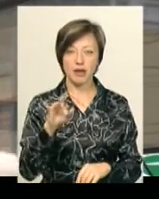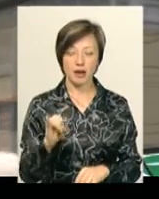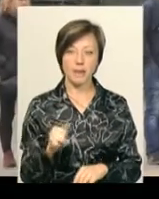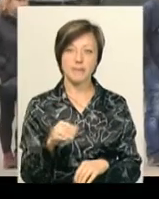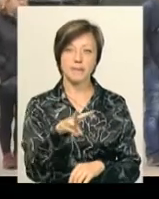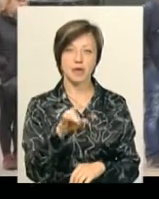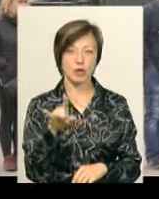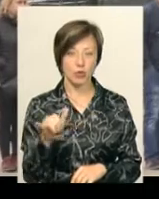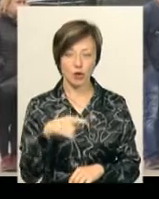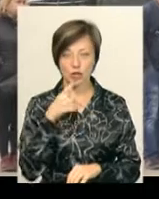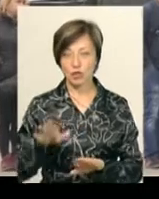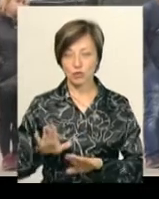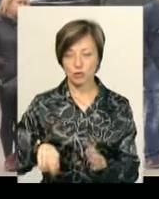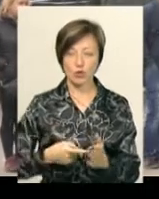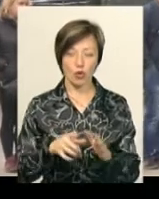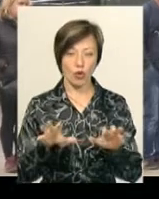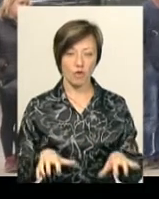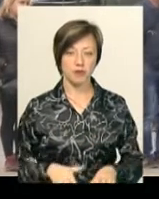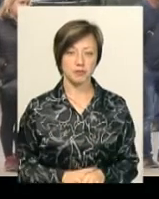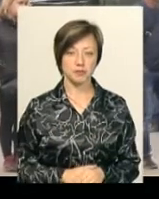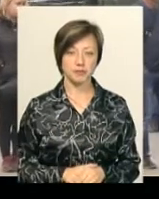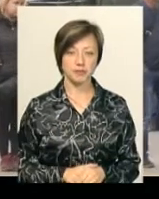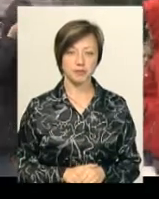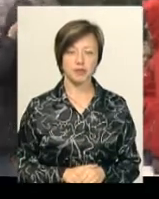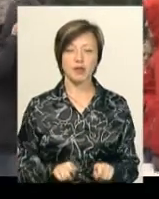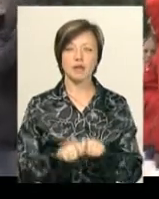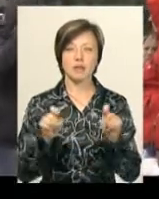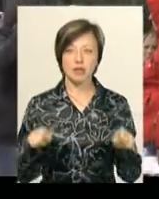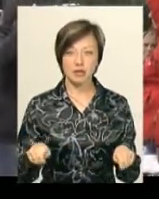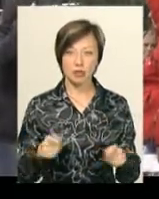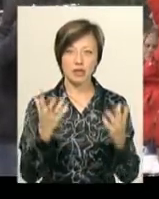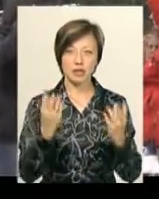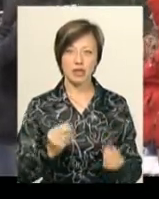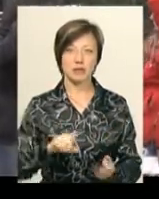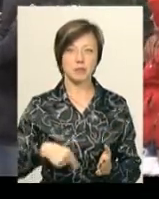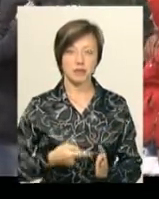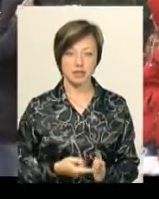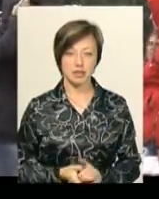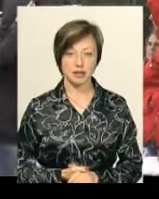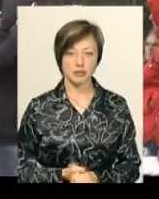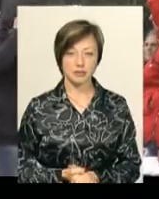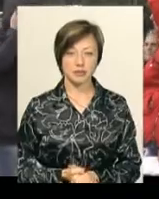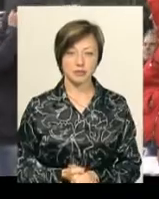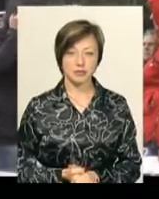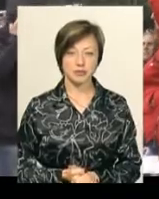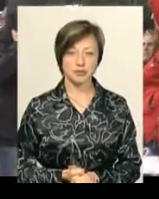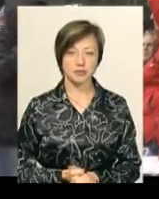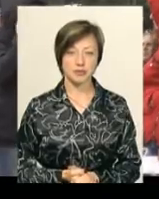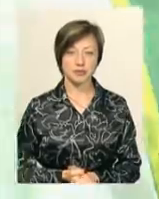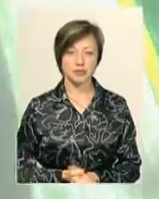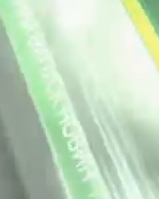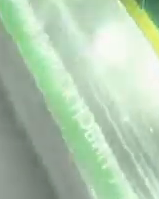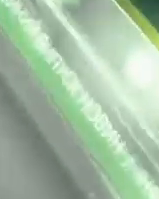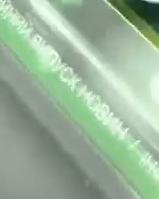проспекті Миру, каже заступник Хмельницького міського голови Андрій Бондаренко. Відкриють їх на День міста. Дарина Денисенко, Іван Мовчан. Новиних Поділля. Центр.